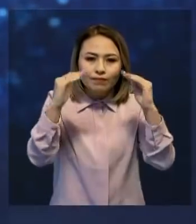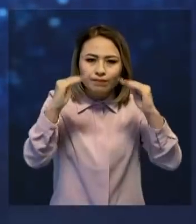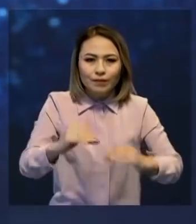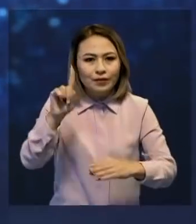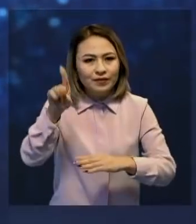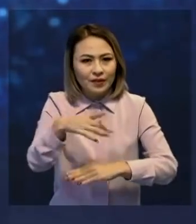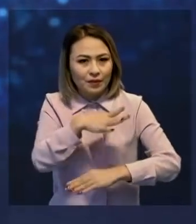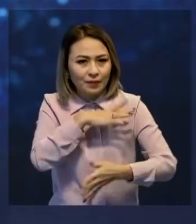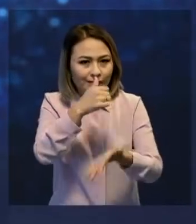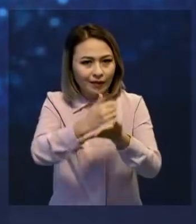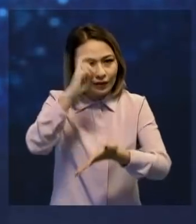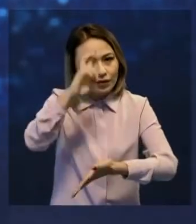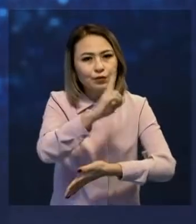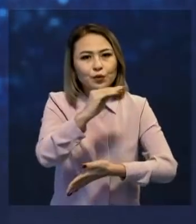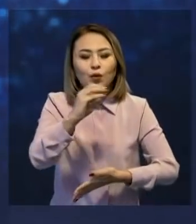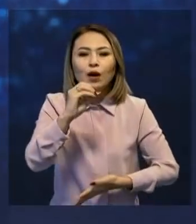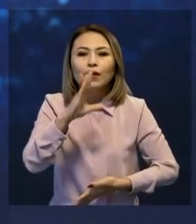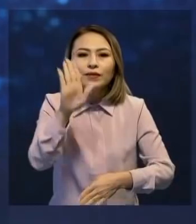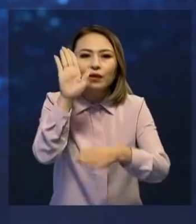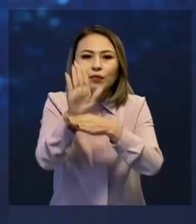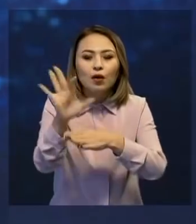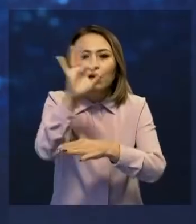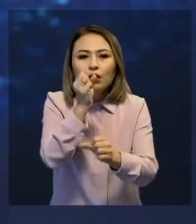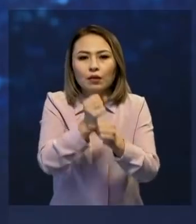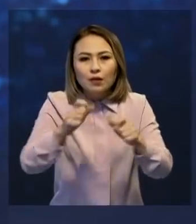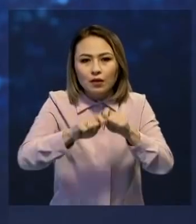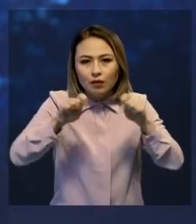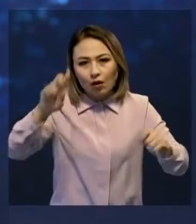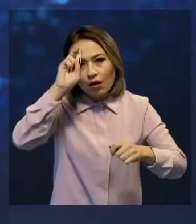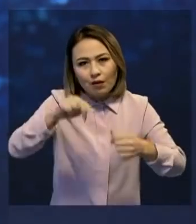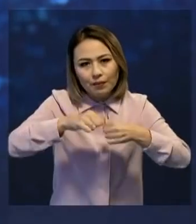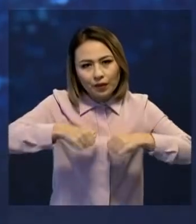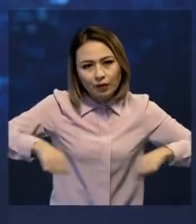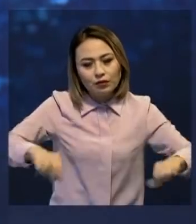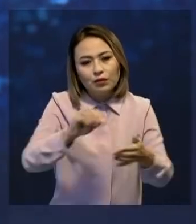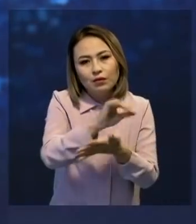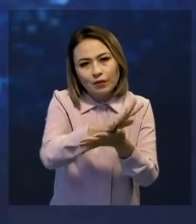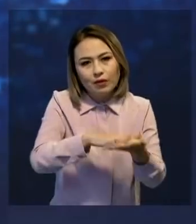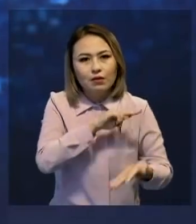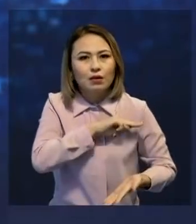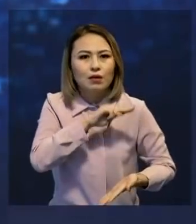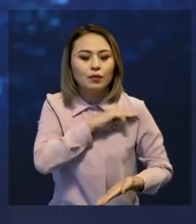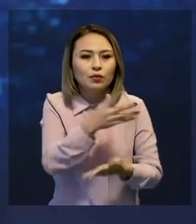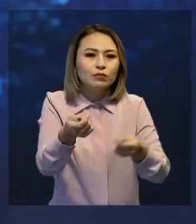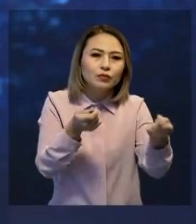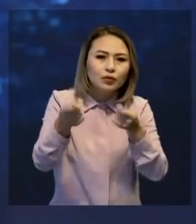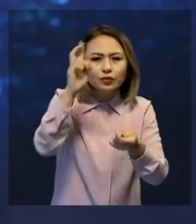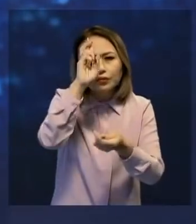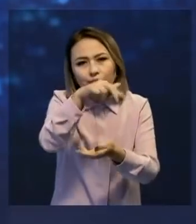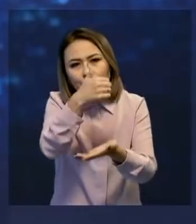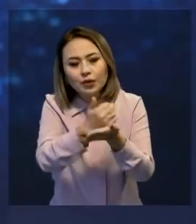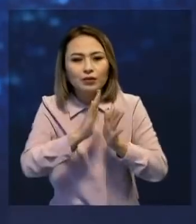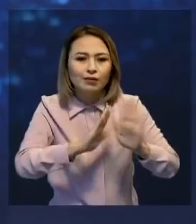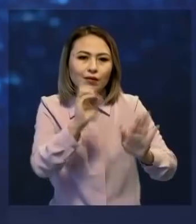талап етті президент қасым жомарты қауіптің тапсырмасы бойынша құрылған үкеметтік комиссия өңірде жұмысын жалғастырат. Оны басқару үкемет башысының